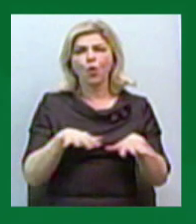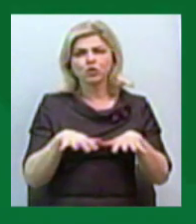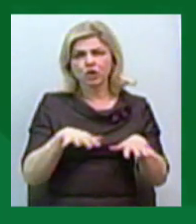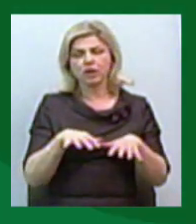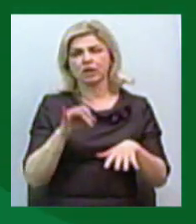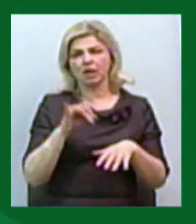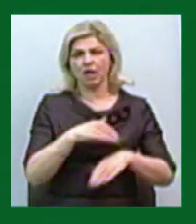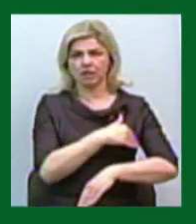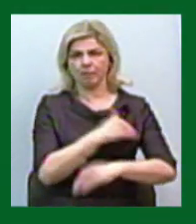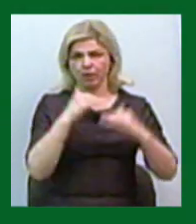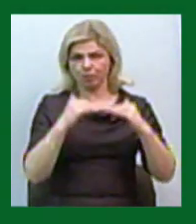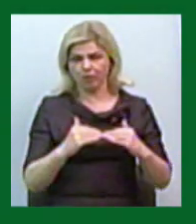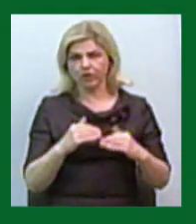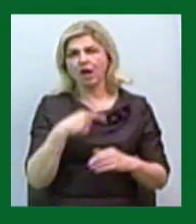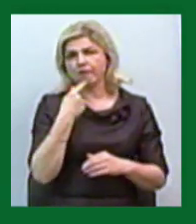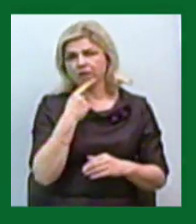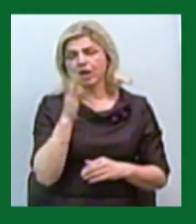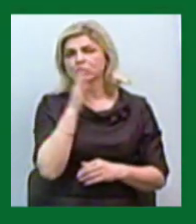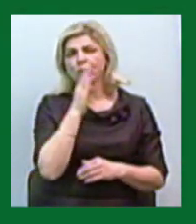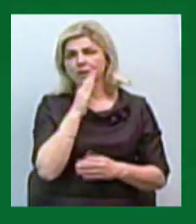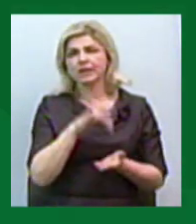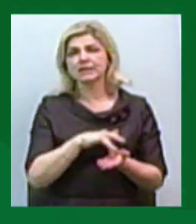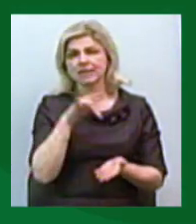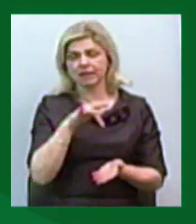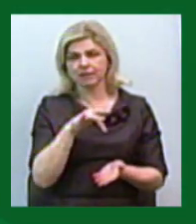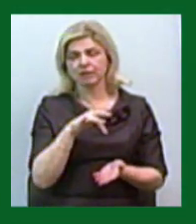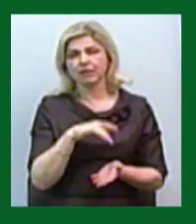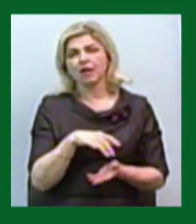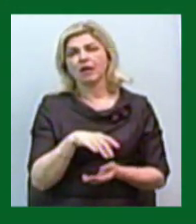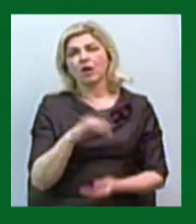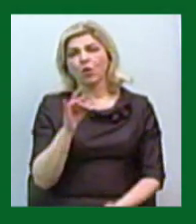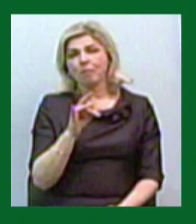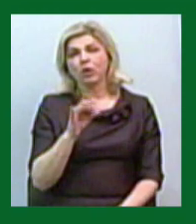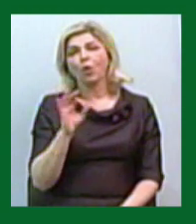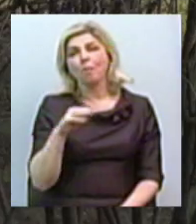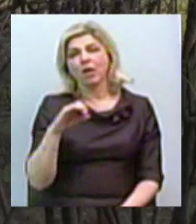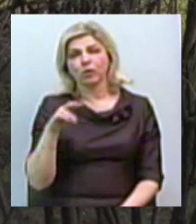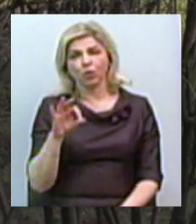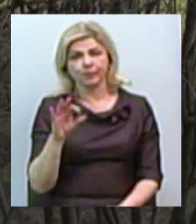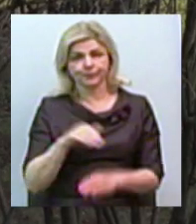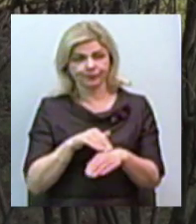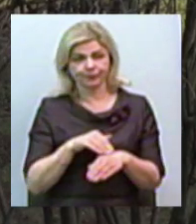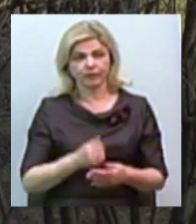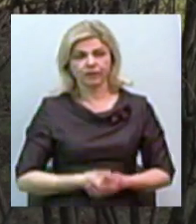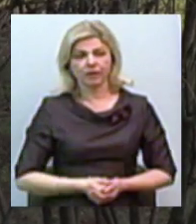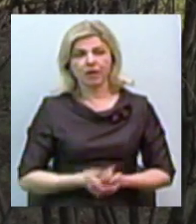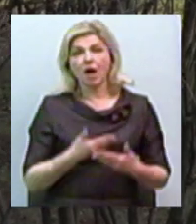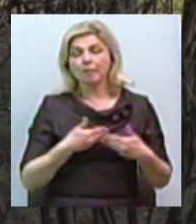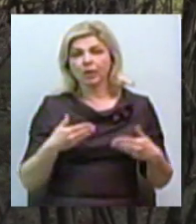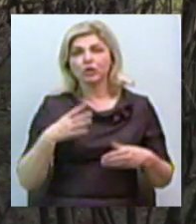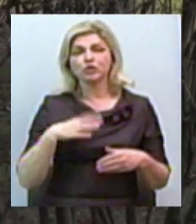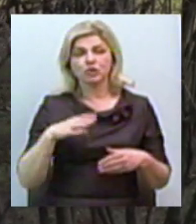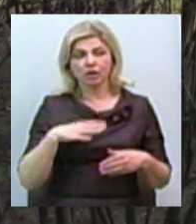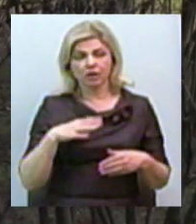температури. Про це розповів провідний синоптик обласного гідрометеоцентру Роман Мурмило. Ми очікуємо прихід до